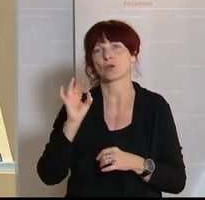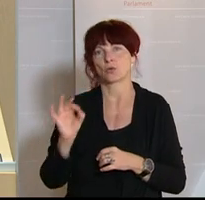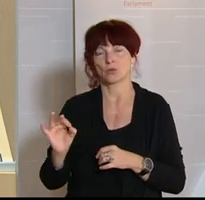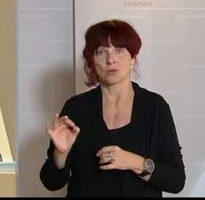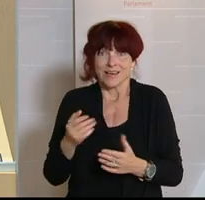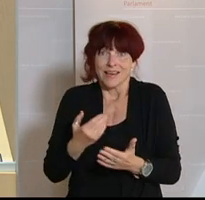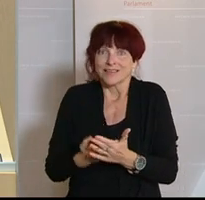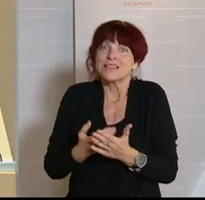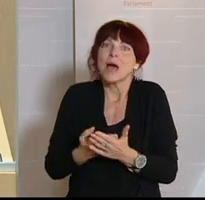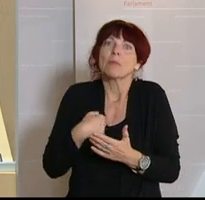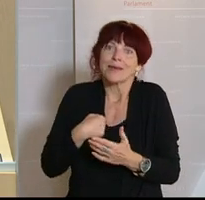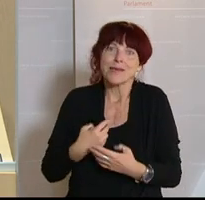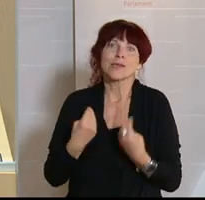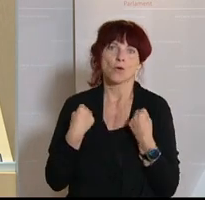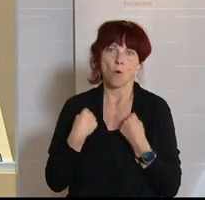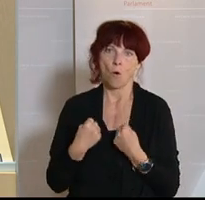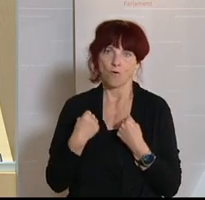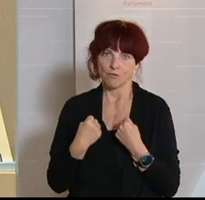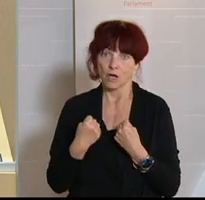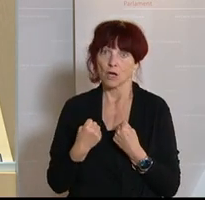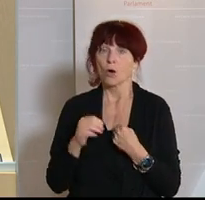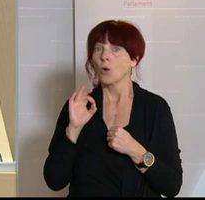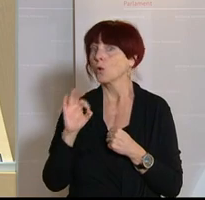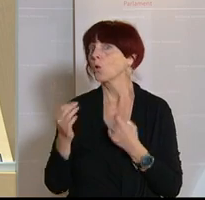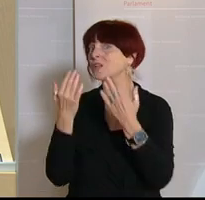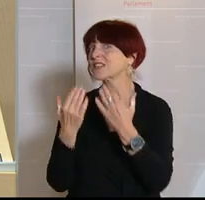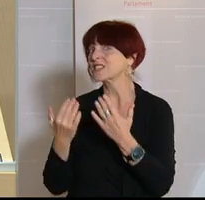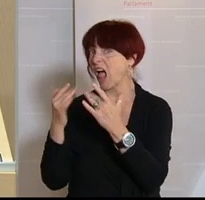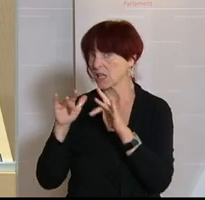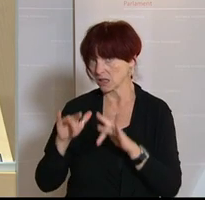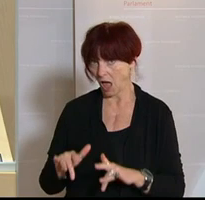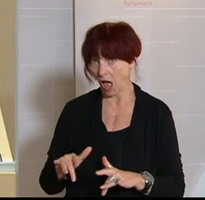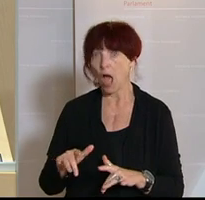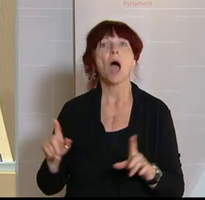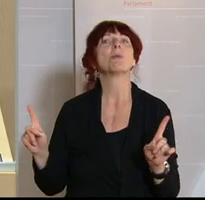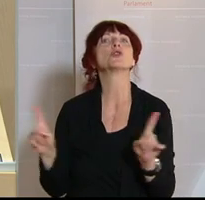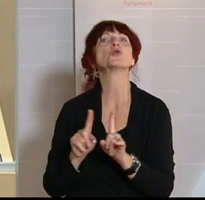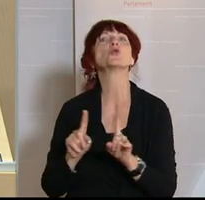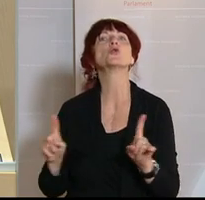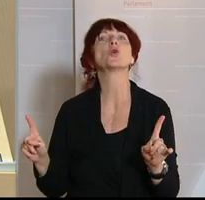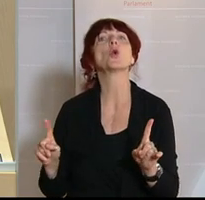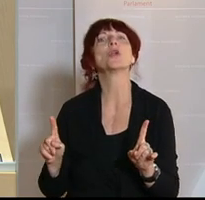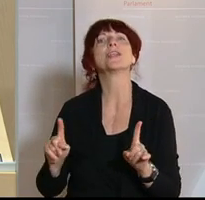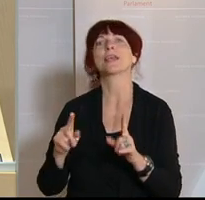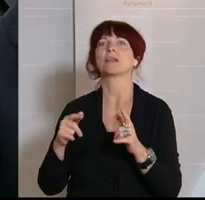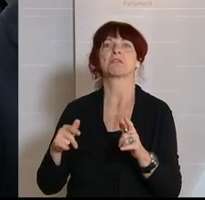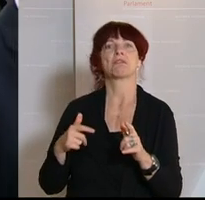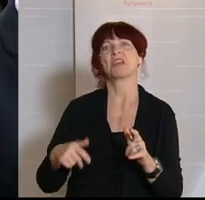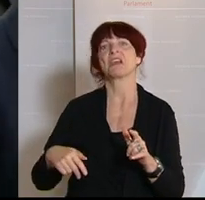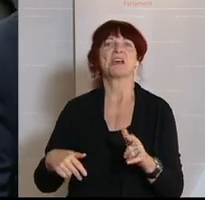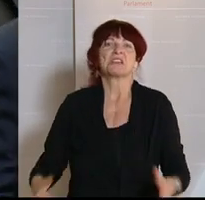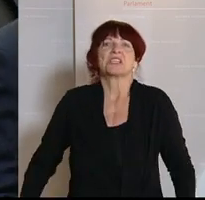guten Zahlen nicht übermütig werden und weiterhin aufeinander aufpassen.